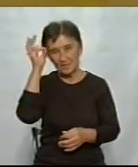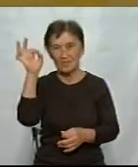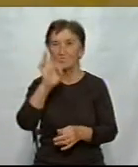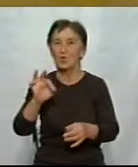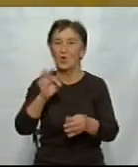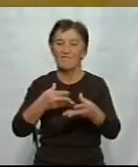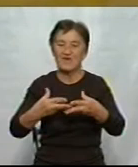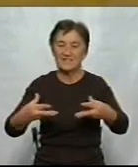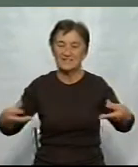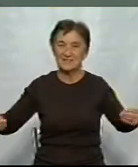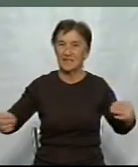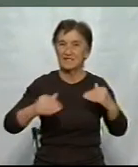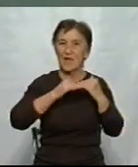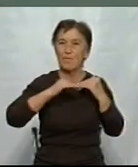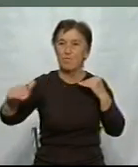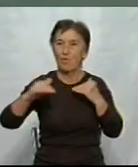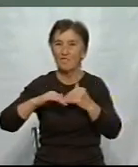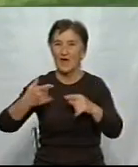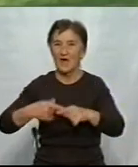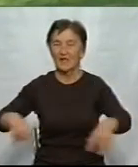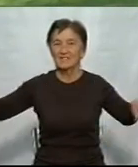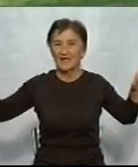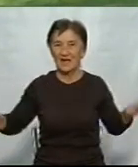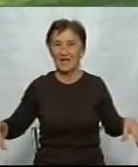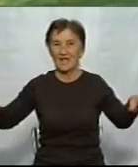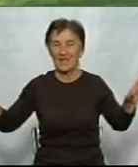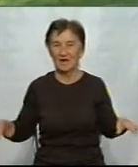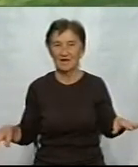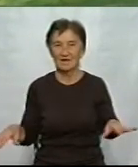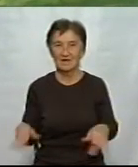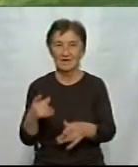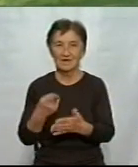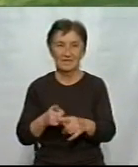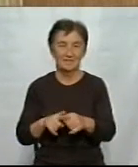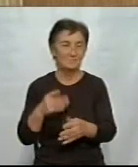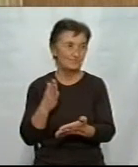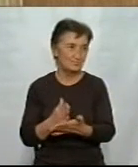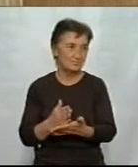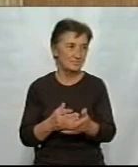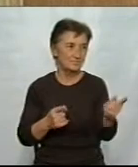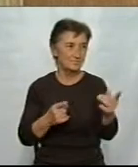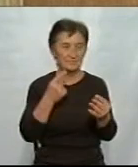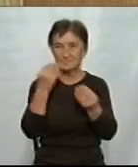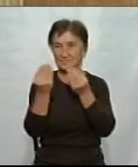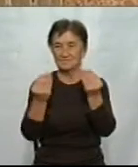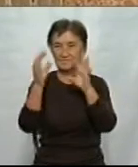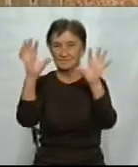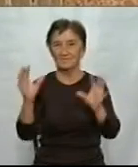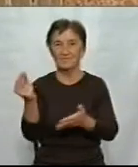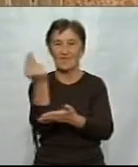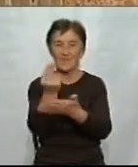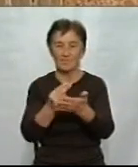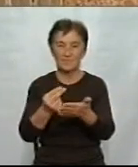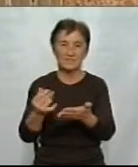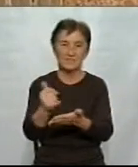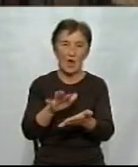поле і про ластівок, які літали на цим полем. На виставці є картини міських пейзажів та квіткові натюрморти, написані олією,